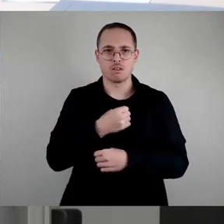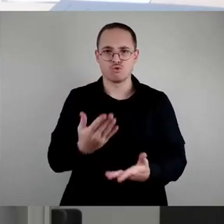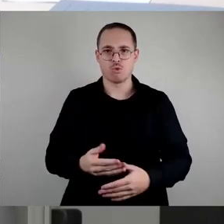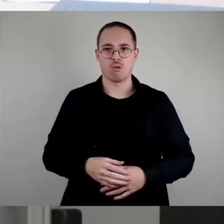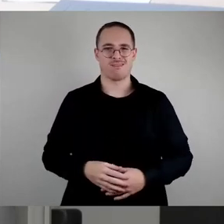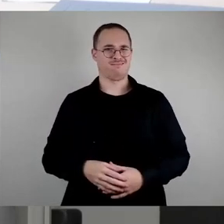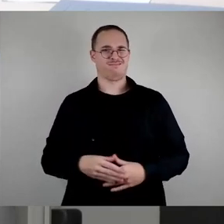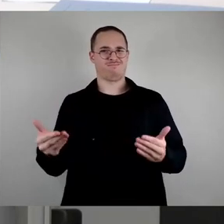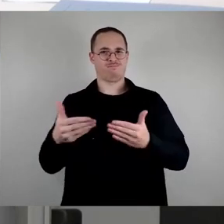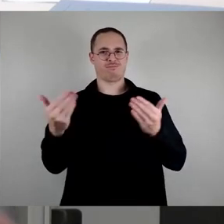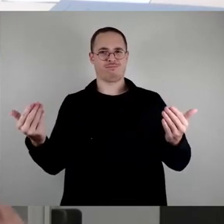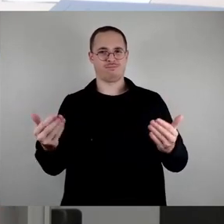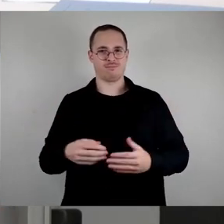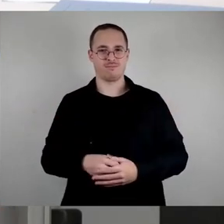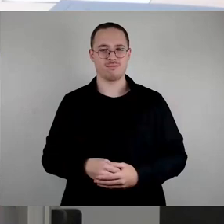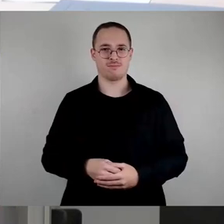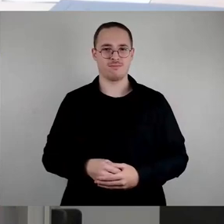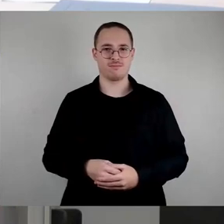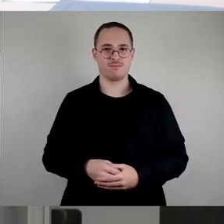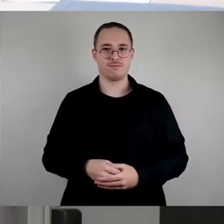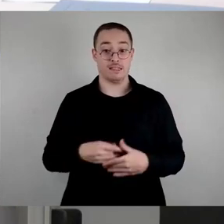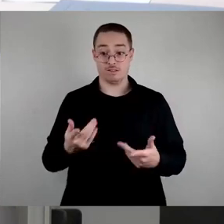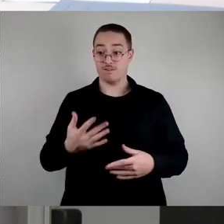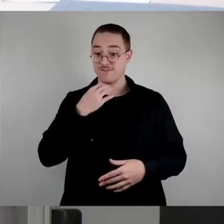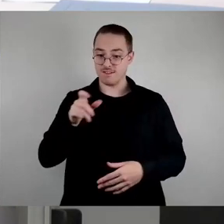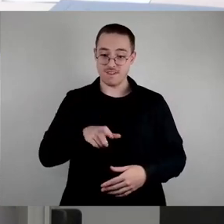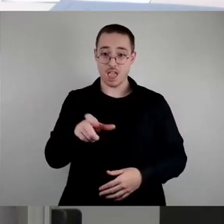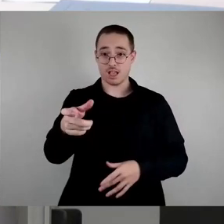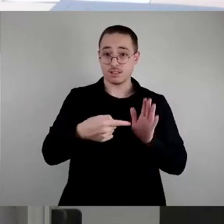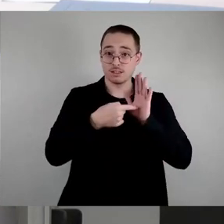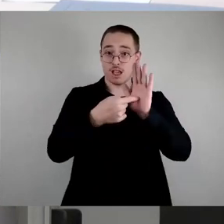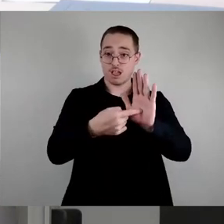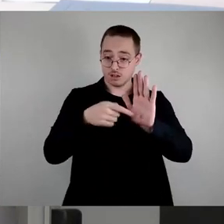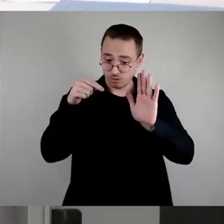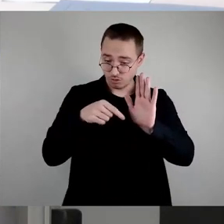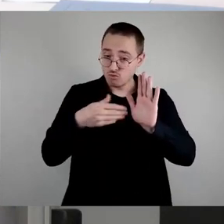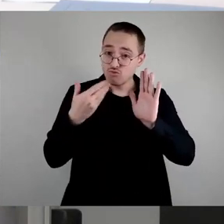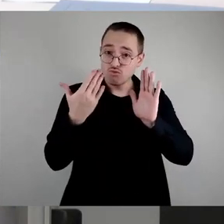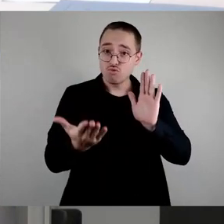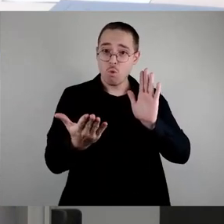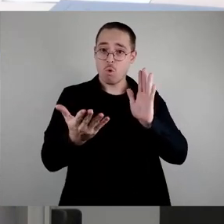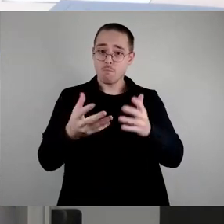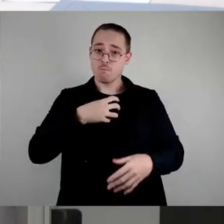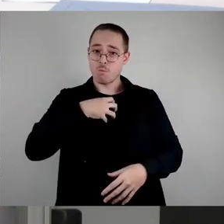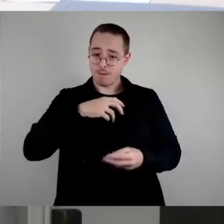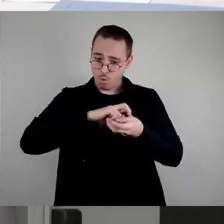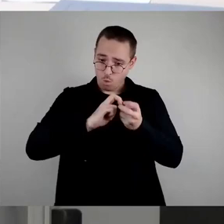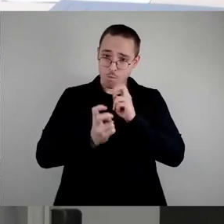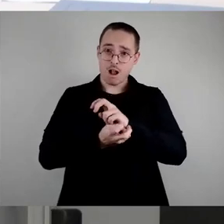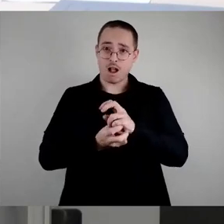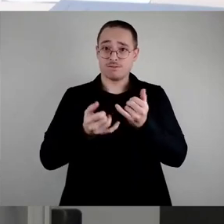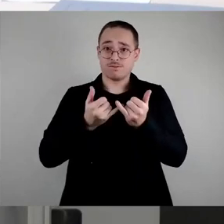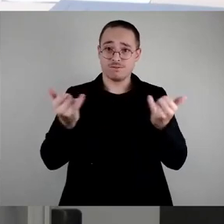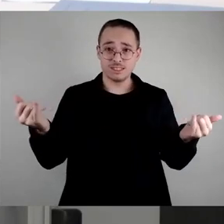genau das Gegenteil. Hier wird ein Weg aufgezeigt, wie wir mit diesem Problem umgehen können und wie wir es an der Wurzel